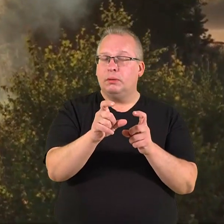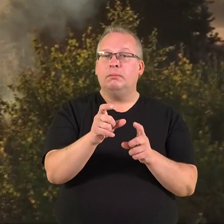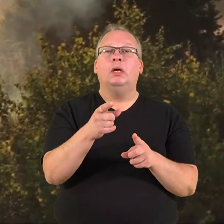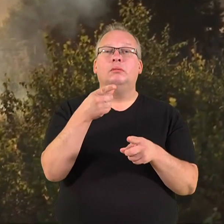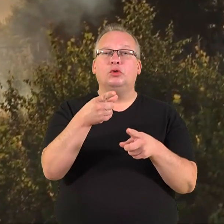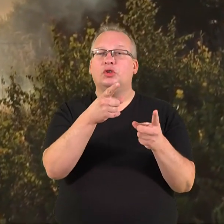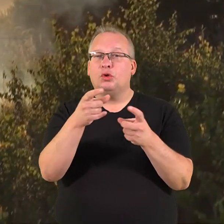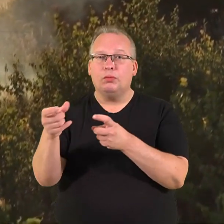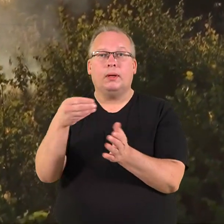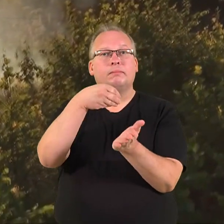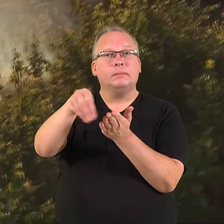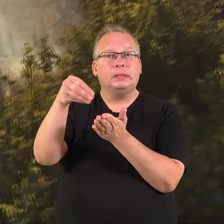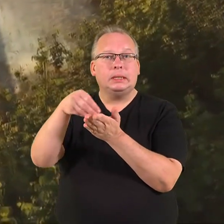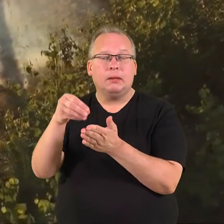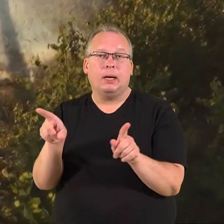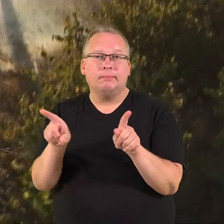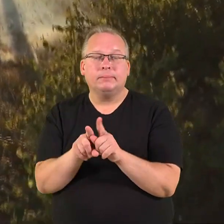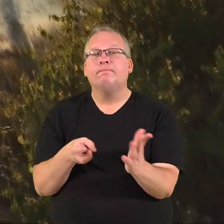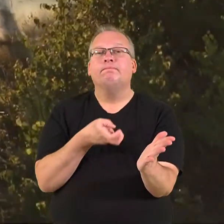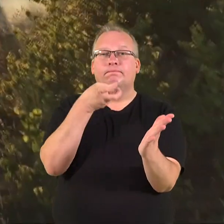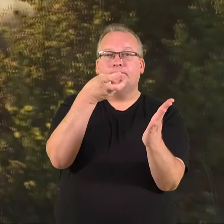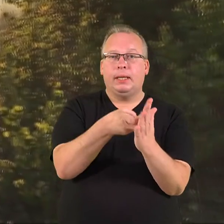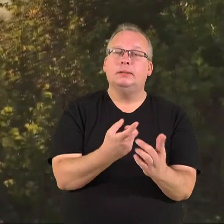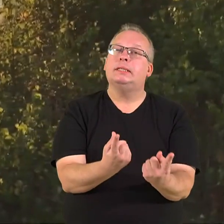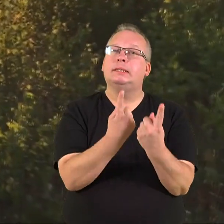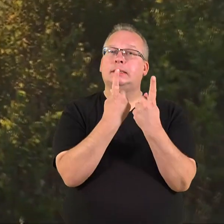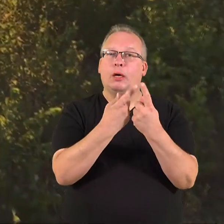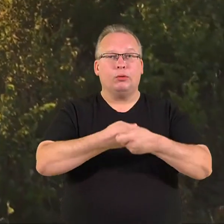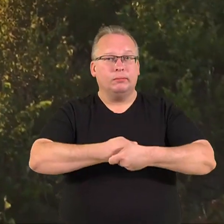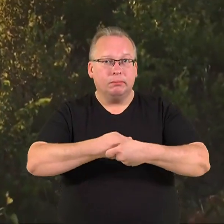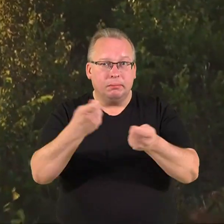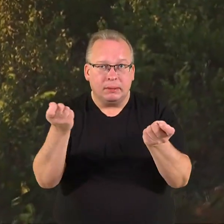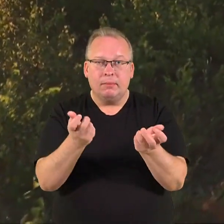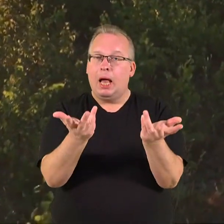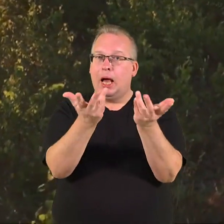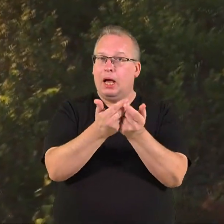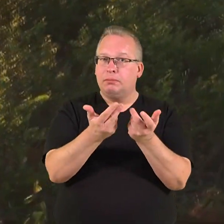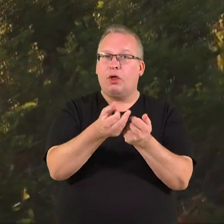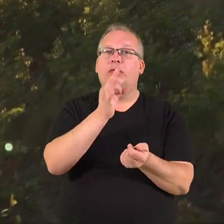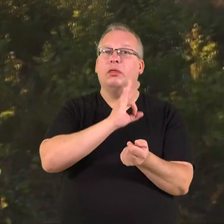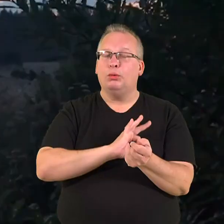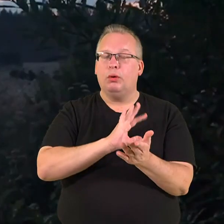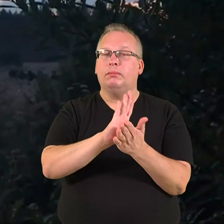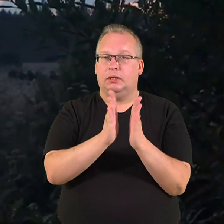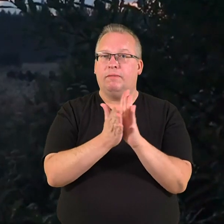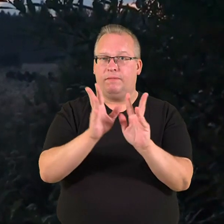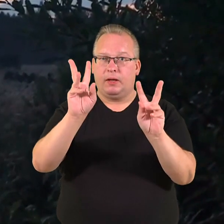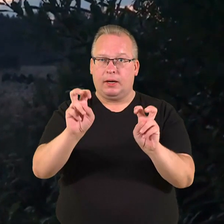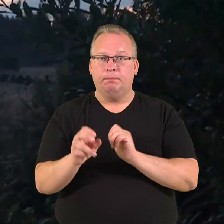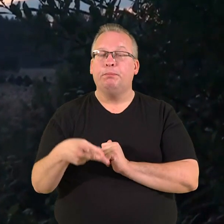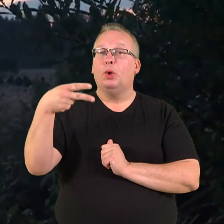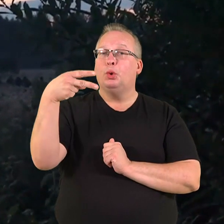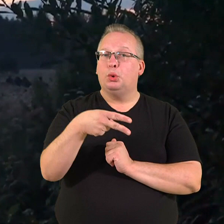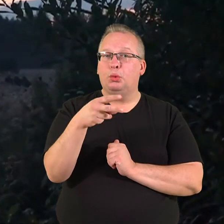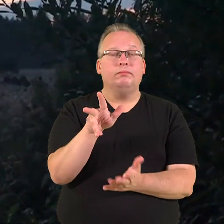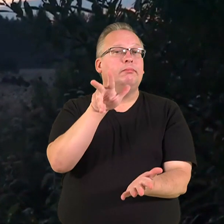ginklų ir šaudmenų įsigijimo, registravimo, saugojimo, išdavimo, apskaitos ir naudojimo tvarkos. 2000-aisiais